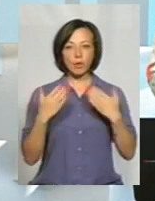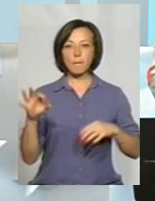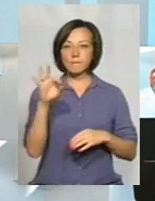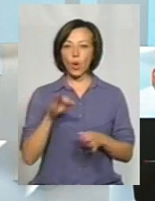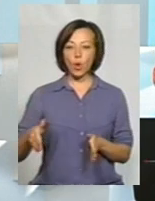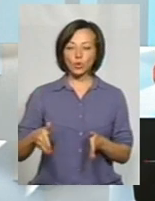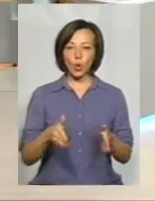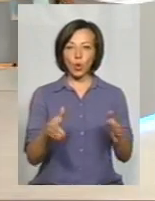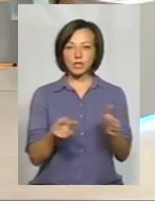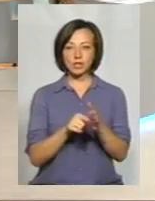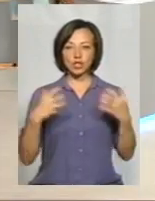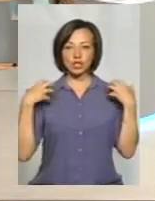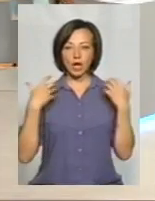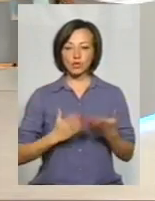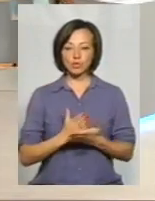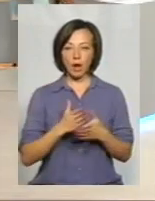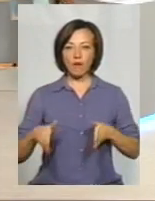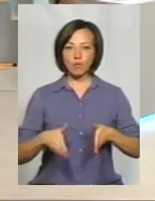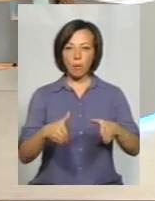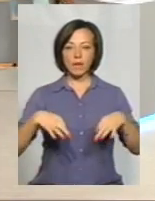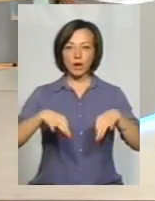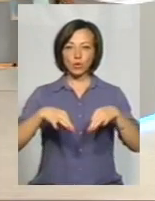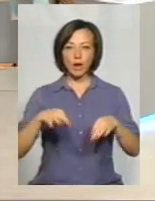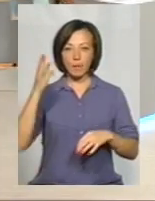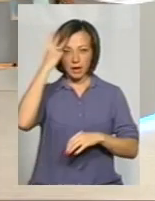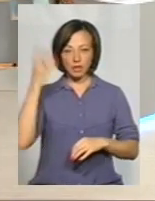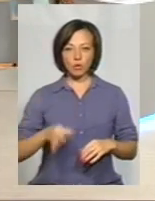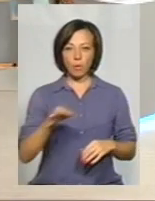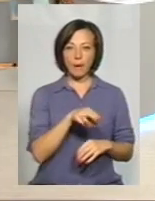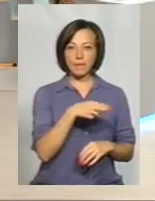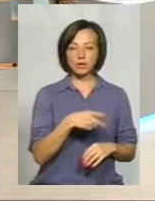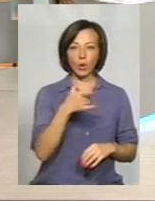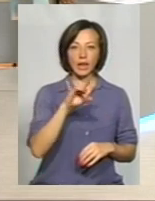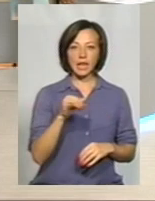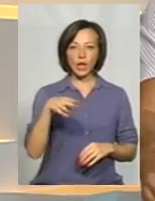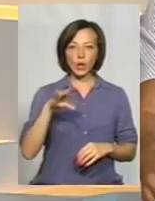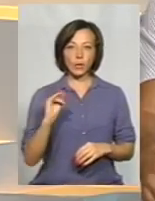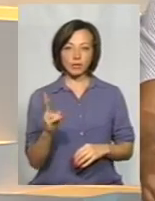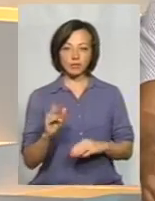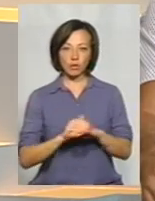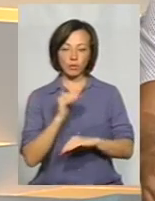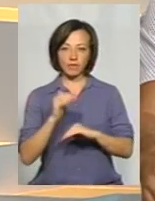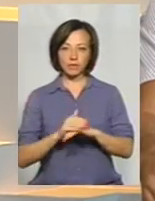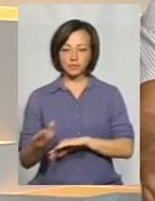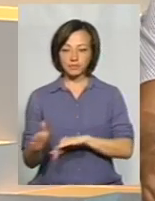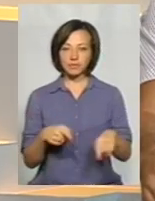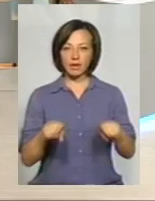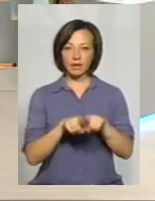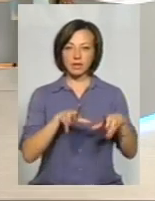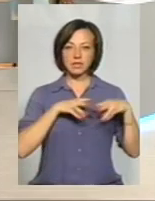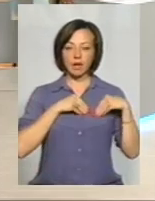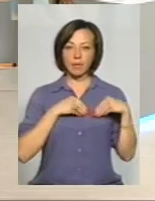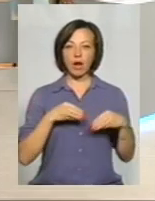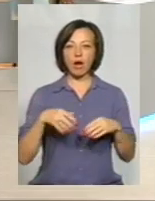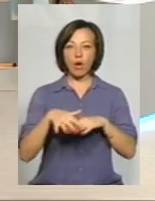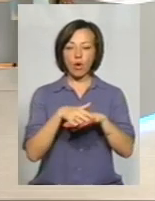дороги із начальником служби автомобільних доріг у Хмельницькій області Петром Гнедюком. Добрий вечір. Добрий вечір. Також із нами громадські